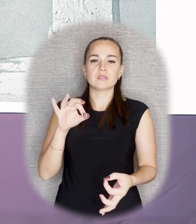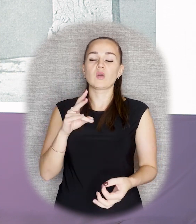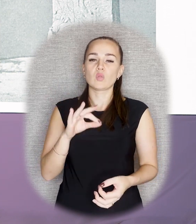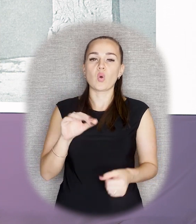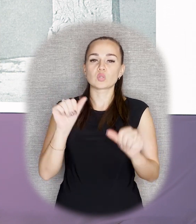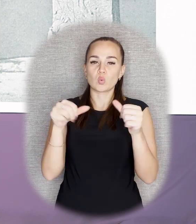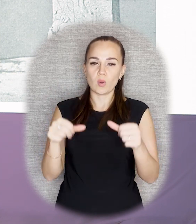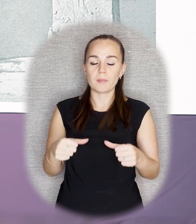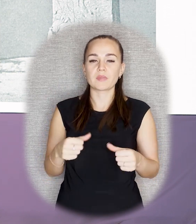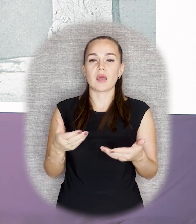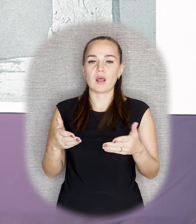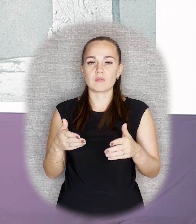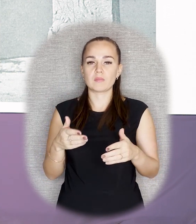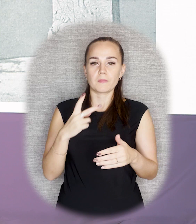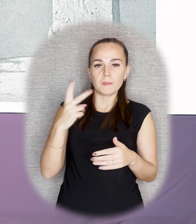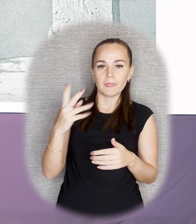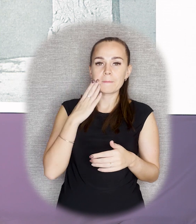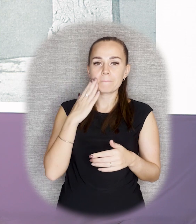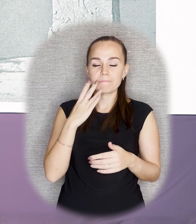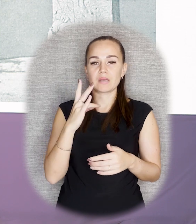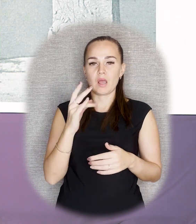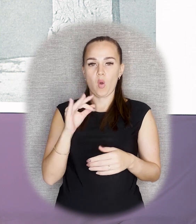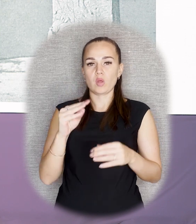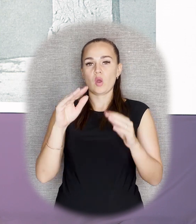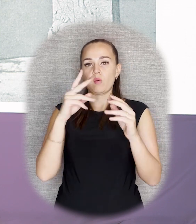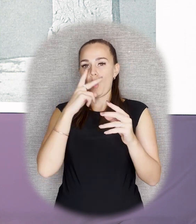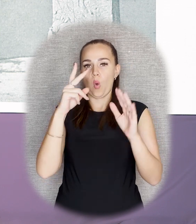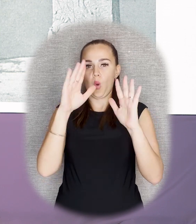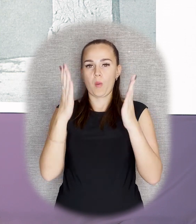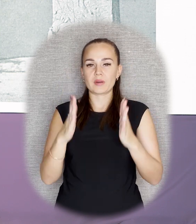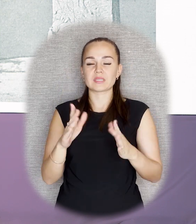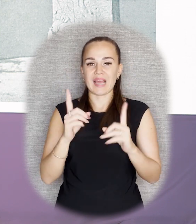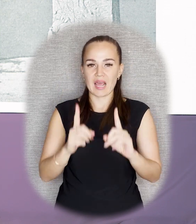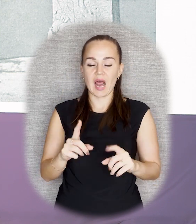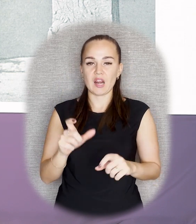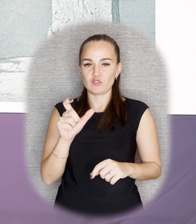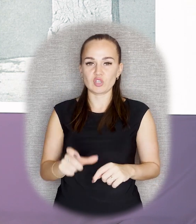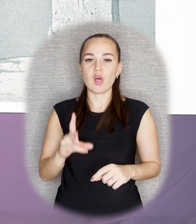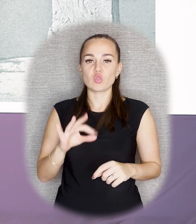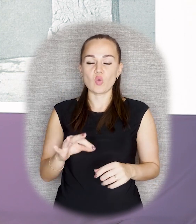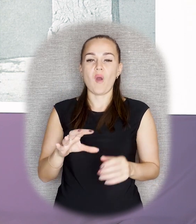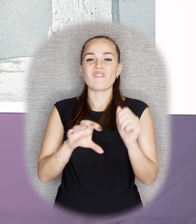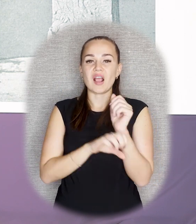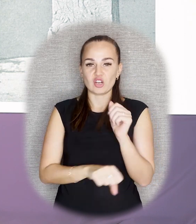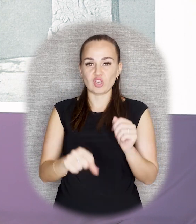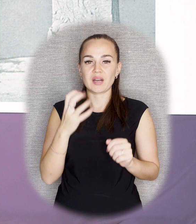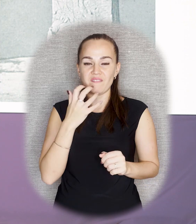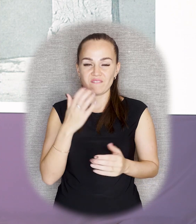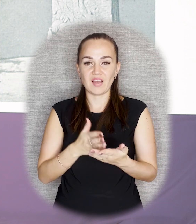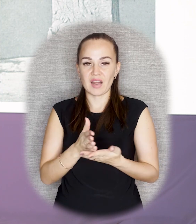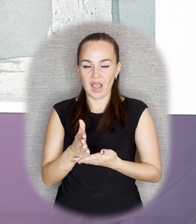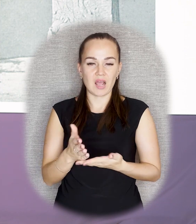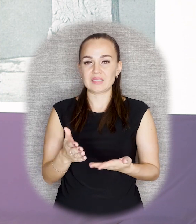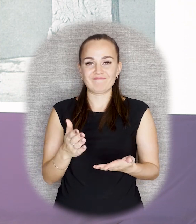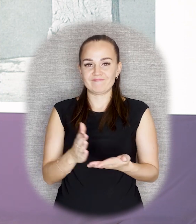все-таки скульптор отталкивался от образа реального человека, хотя в окончательном варианте, конечно, о